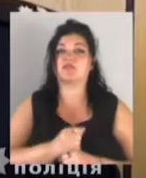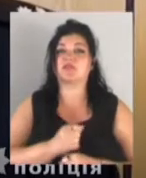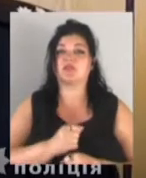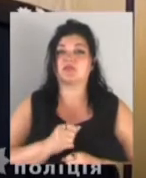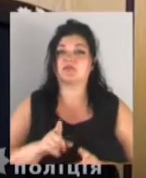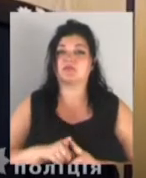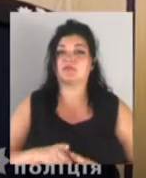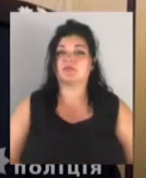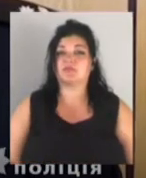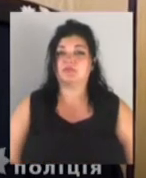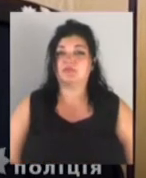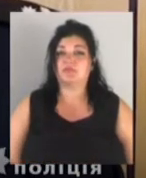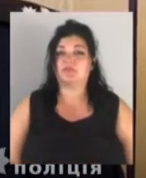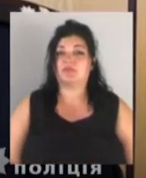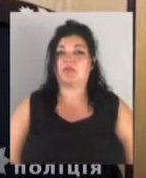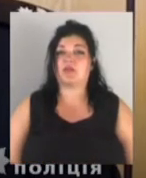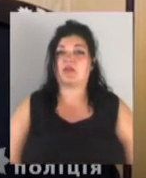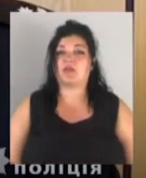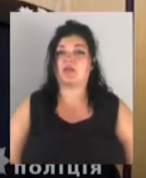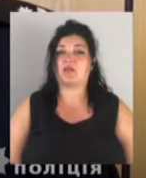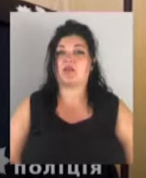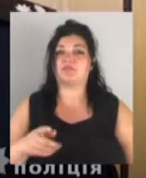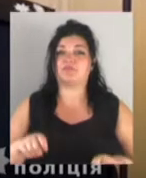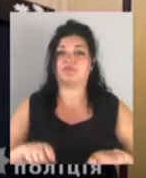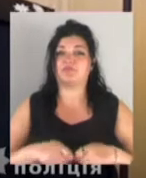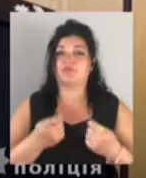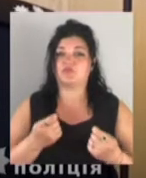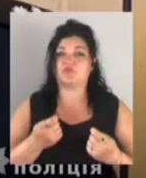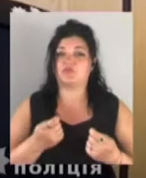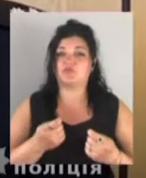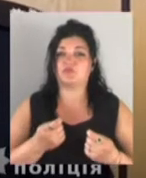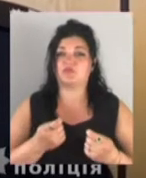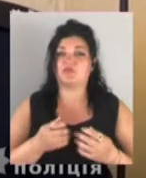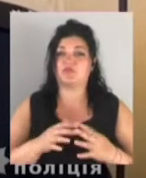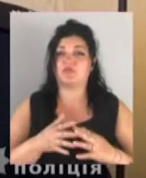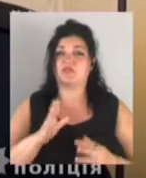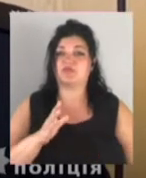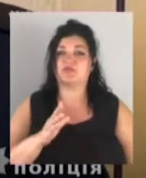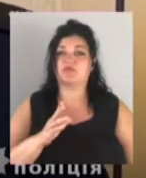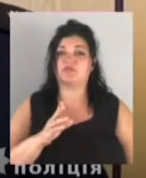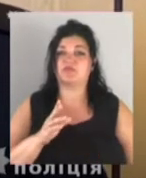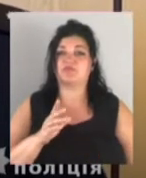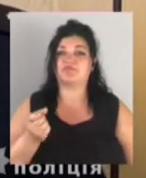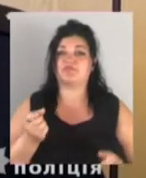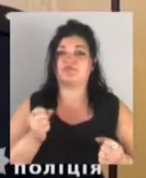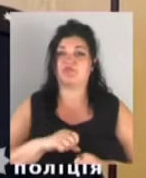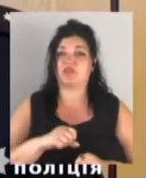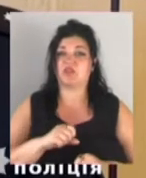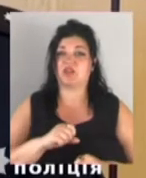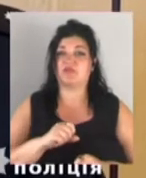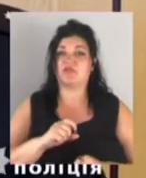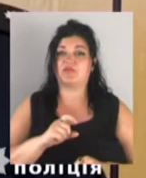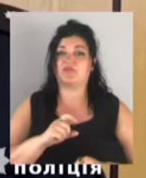Зловомисник вночі проник до культової споруду в селі Васильівка, розбивши віконну шибку і викрав з ікони,